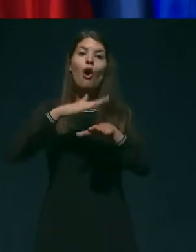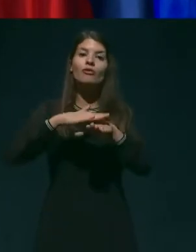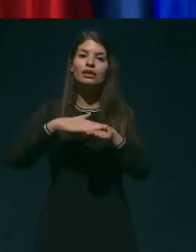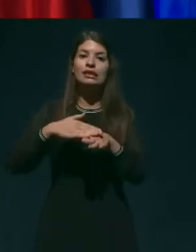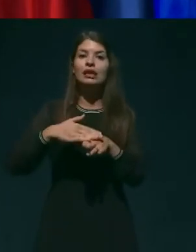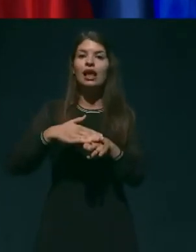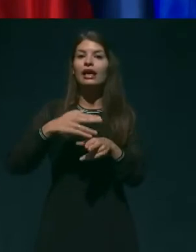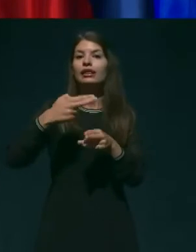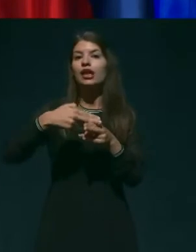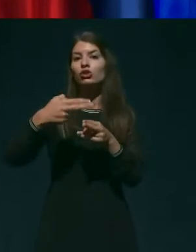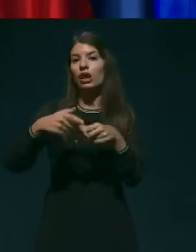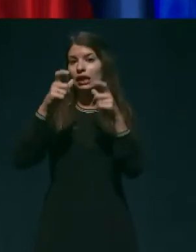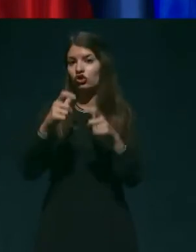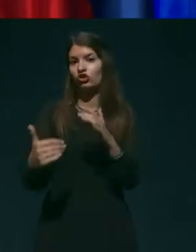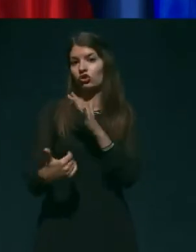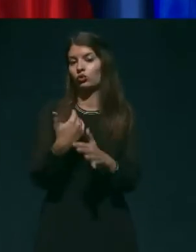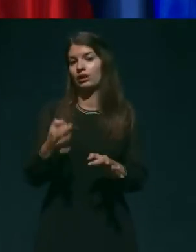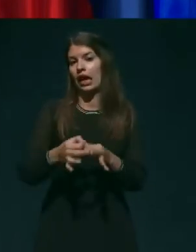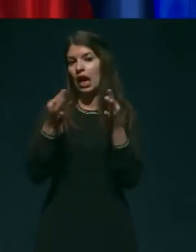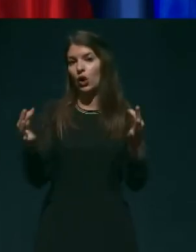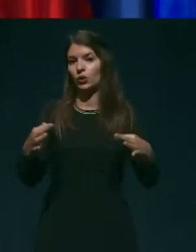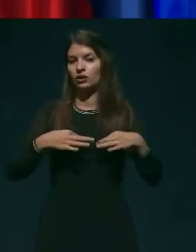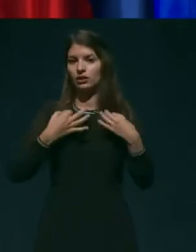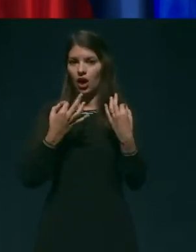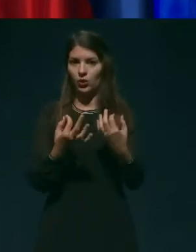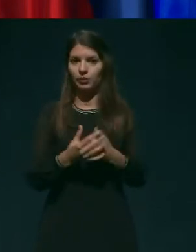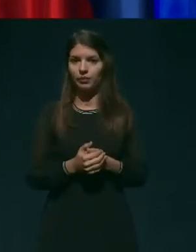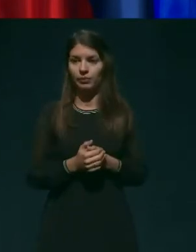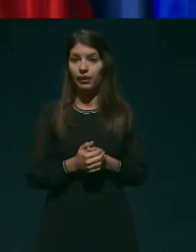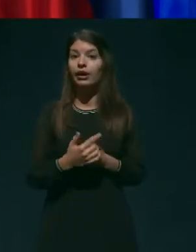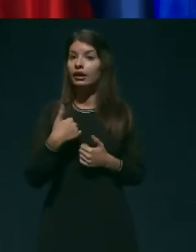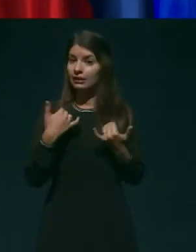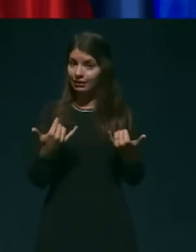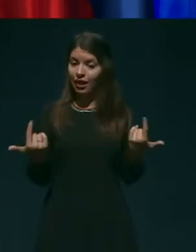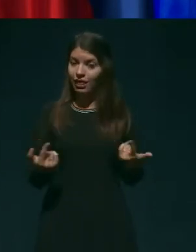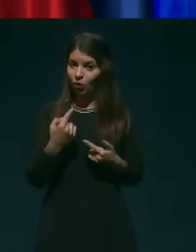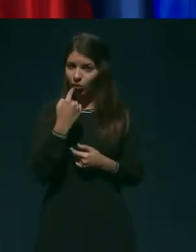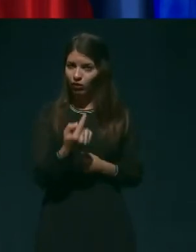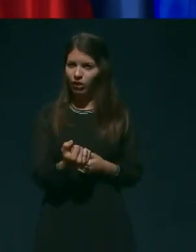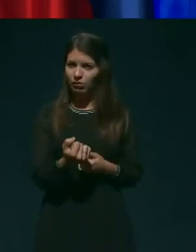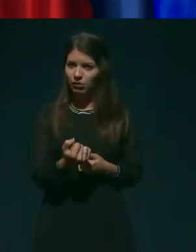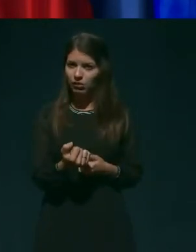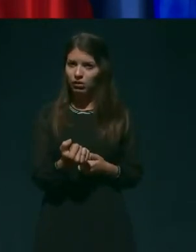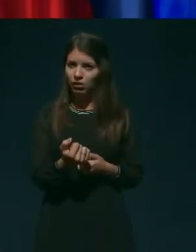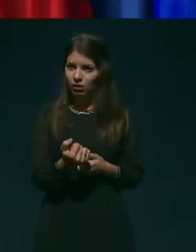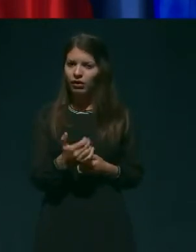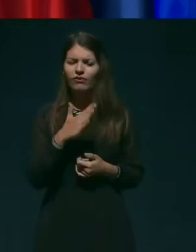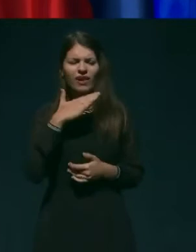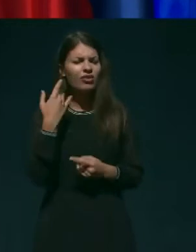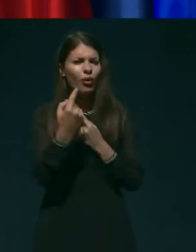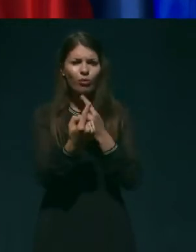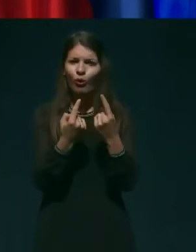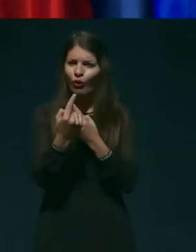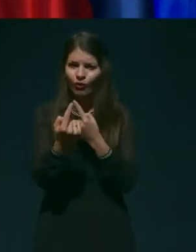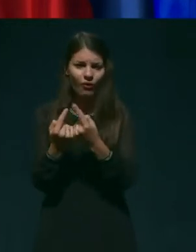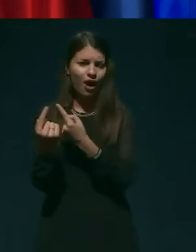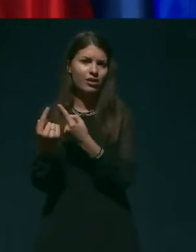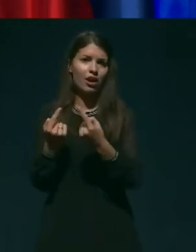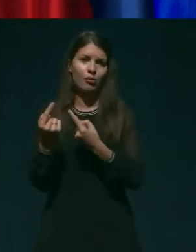inštitut za javno zdravje. Lahko samo povem, da intenzivno potekajo pogovori, da se